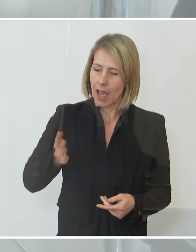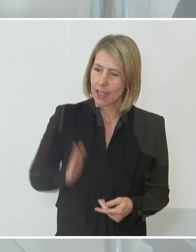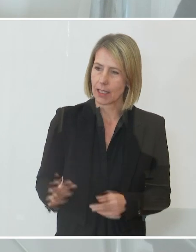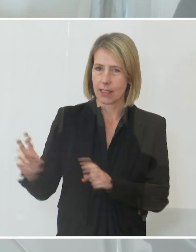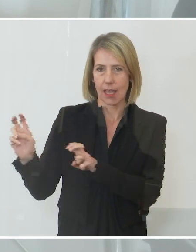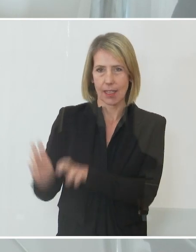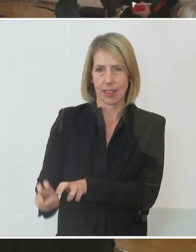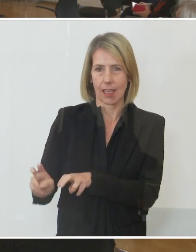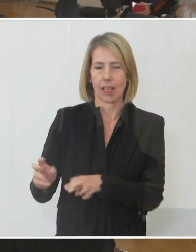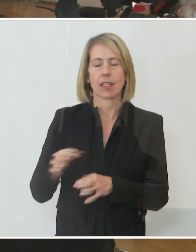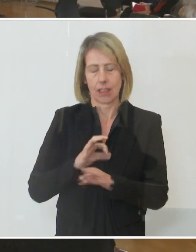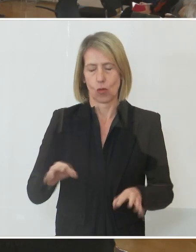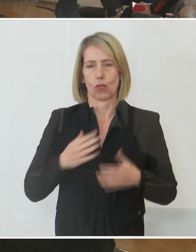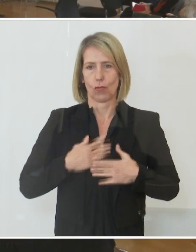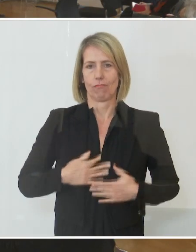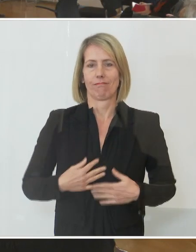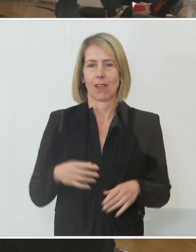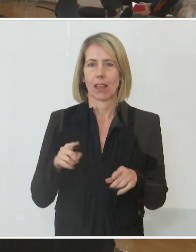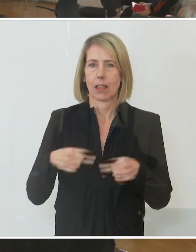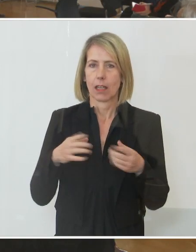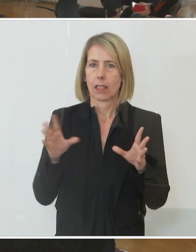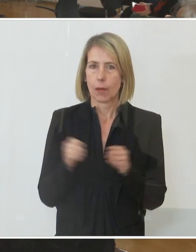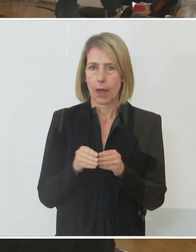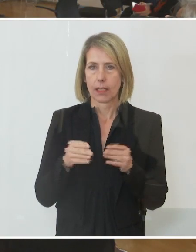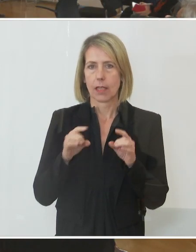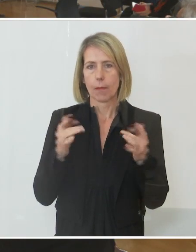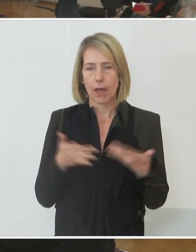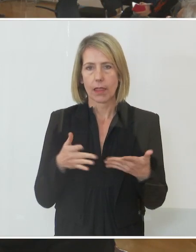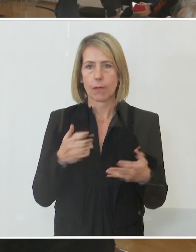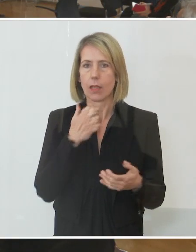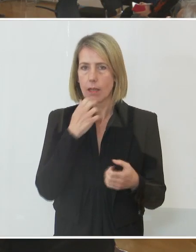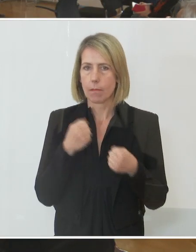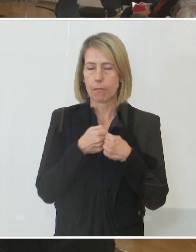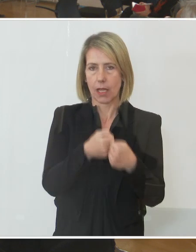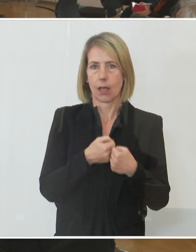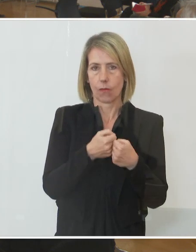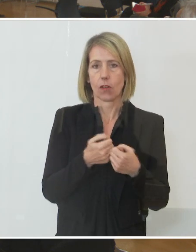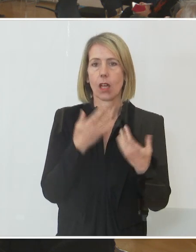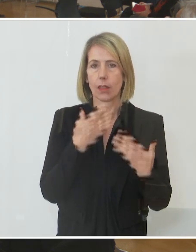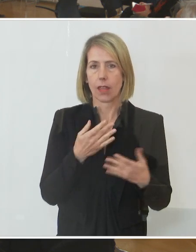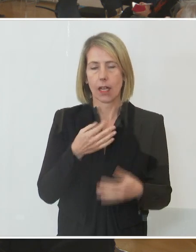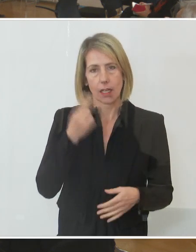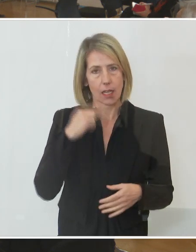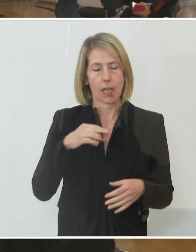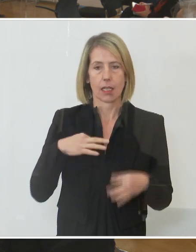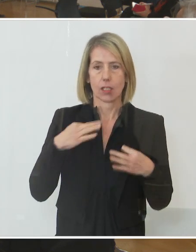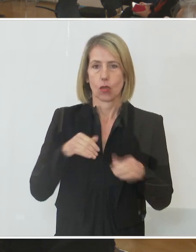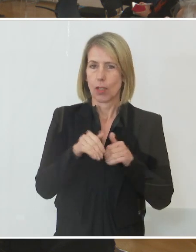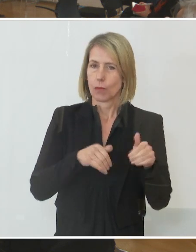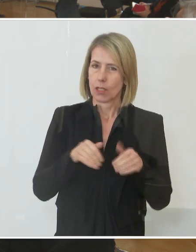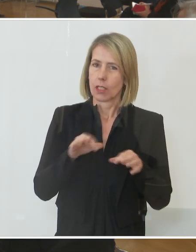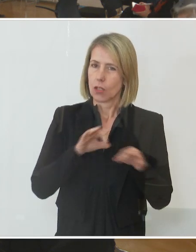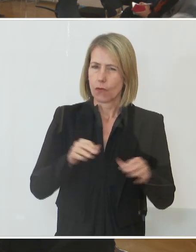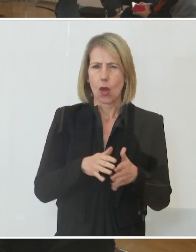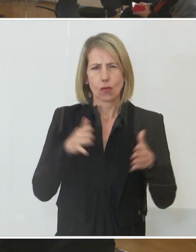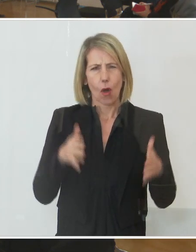zu wissen, wenn es darum geht, dass wir gemeinsam diese Pandemie bekämpfen. Danke an dich, Herr Gesundheitsminister, da für deinen großen Einsatz in